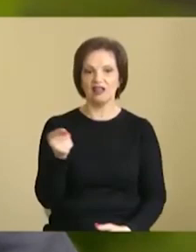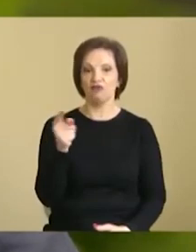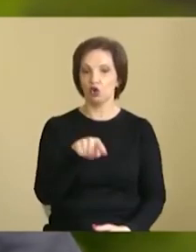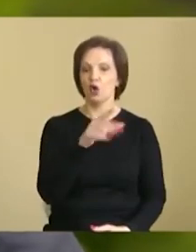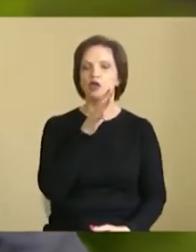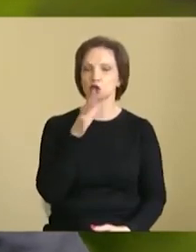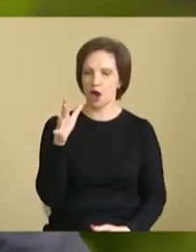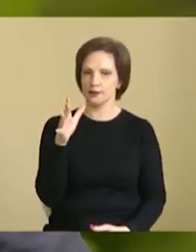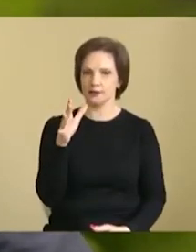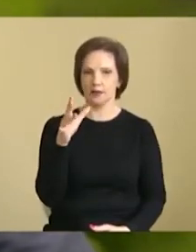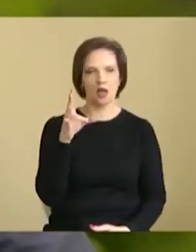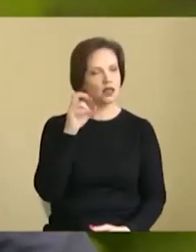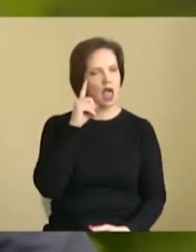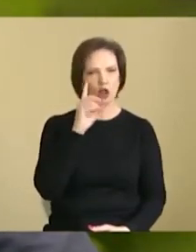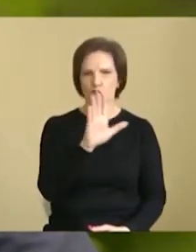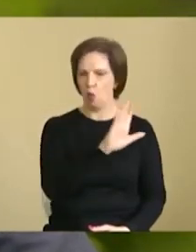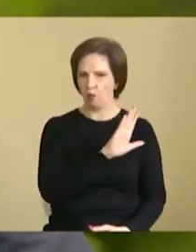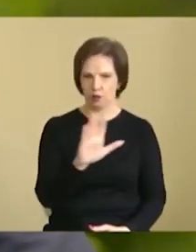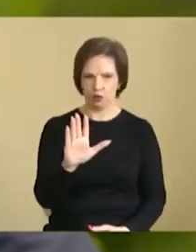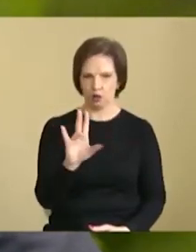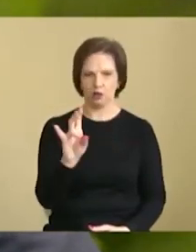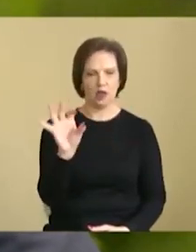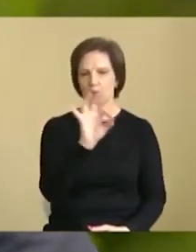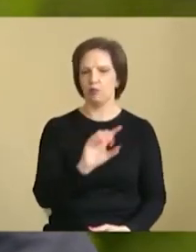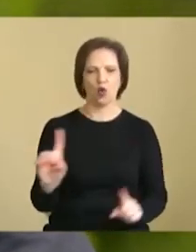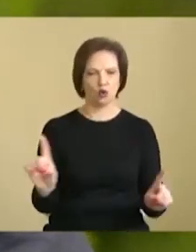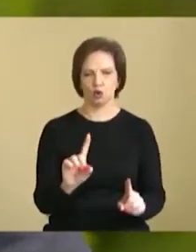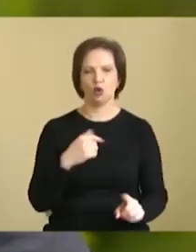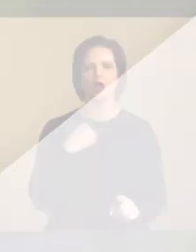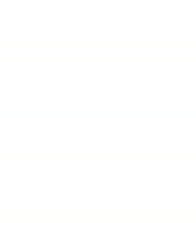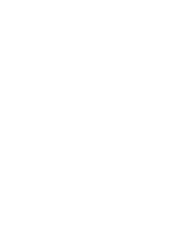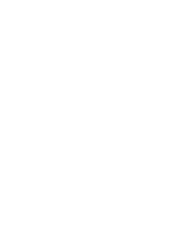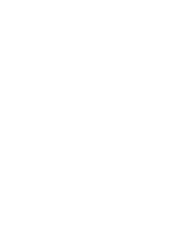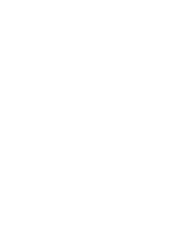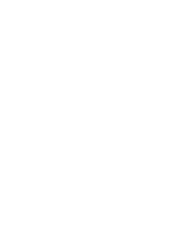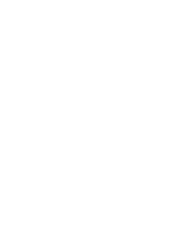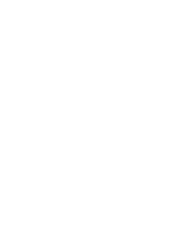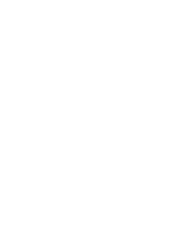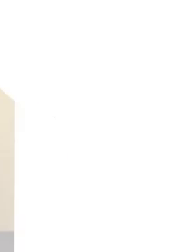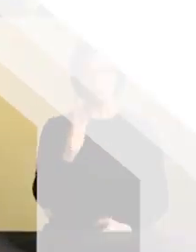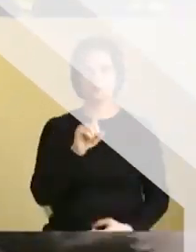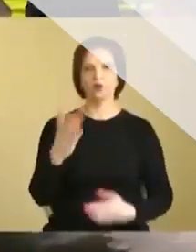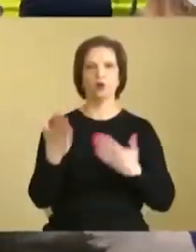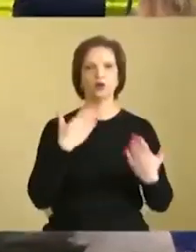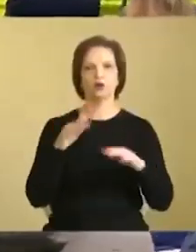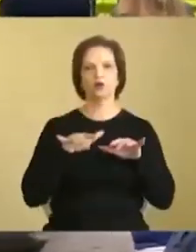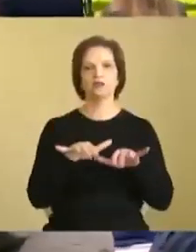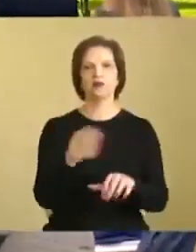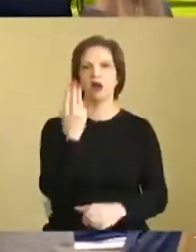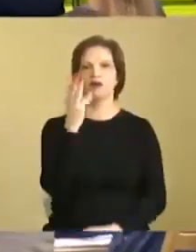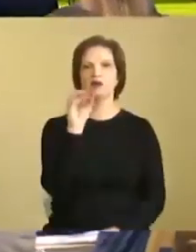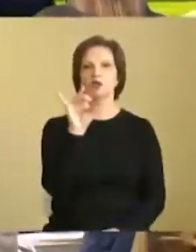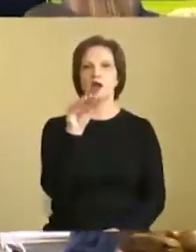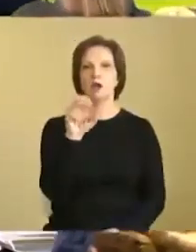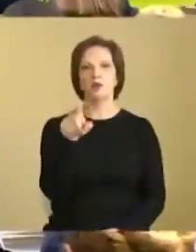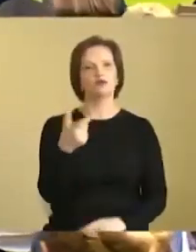же час, не думаючи, навіть не про що, я буду розпускати партію. Що стосується справи Шерімєта, вона більш